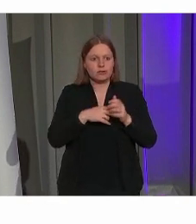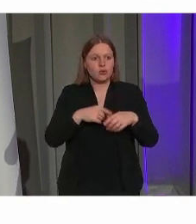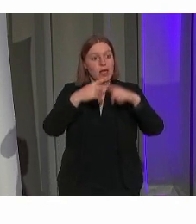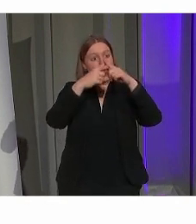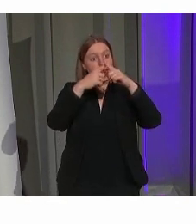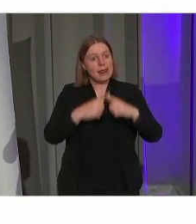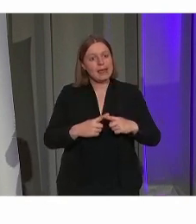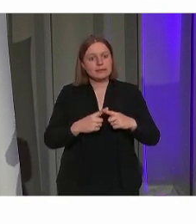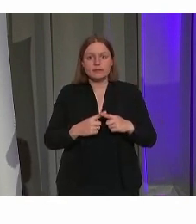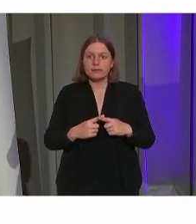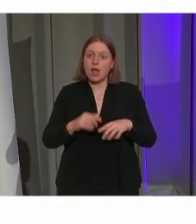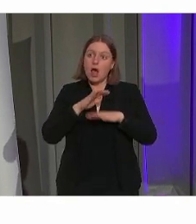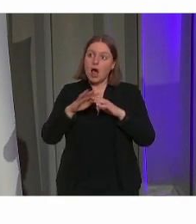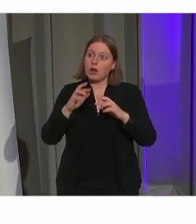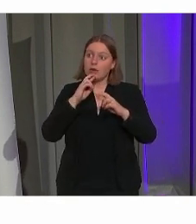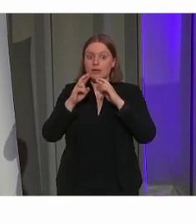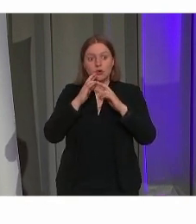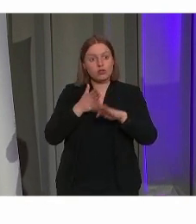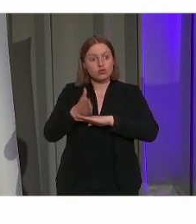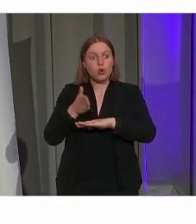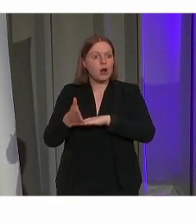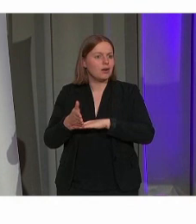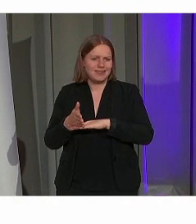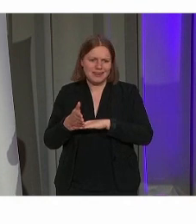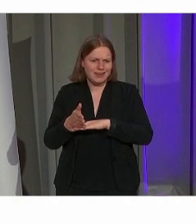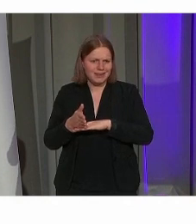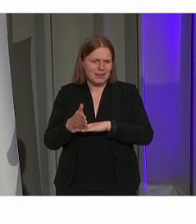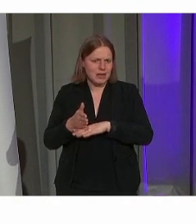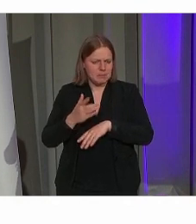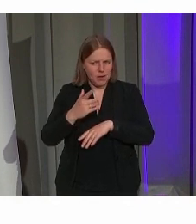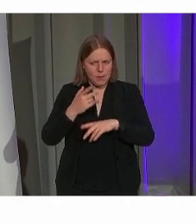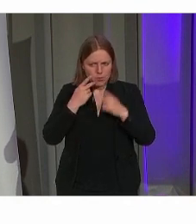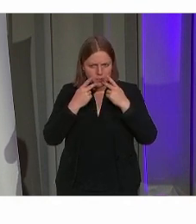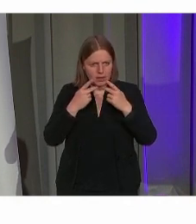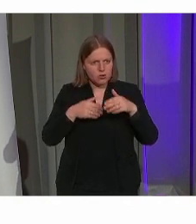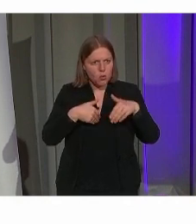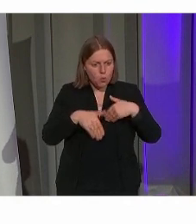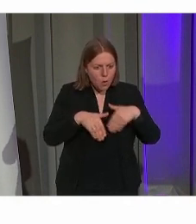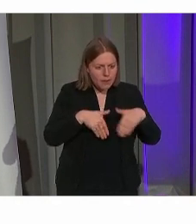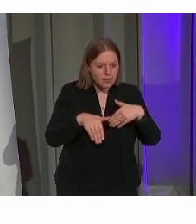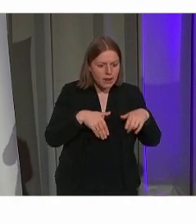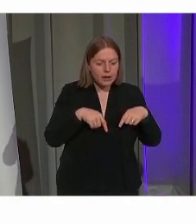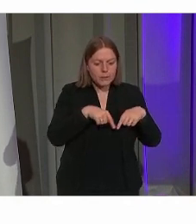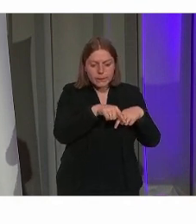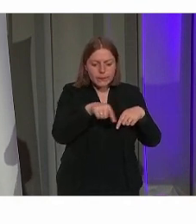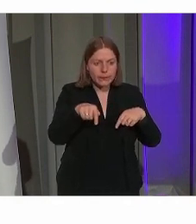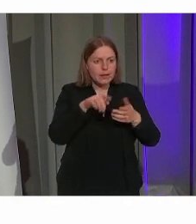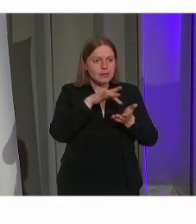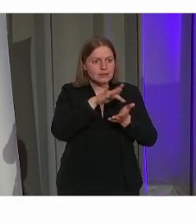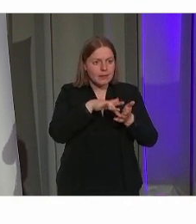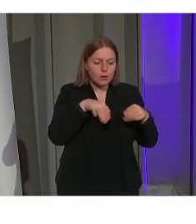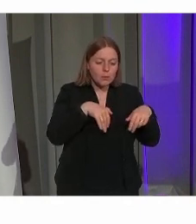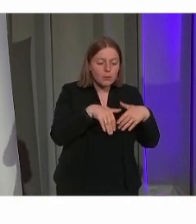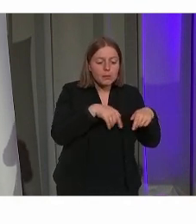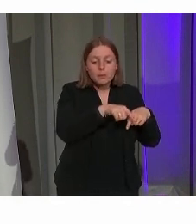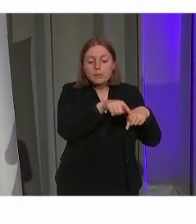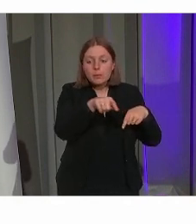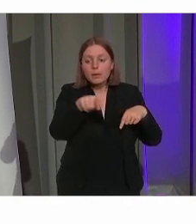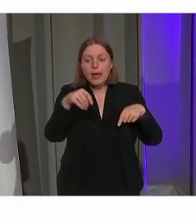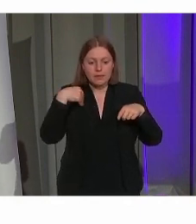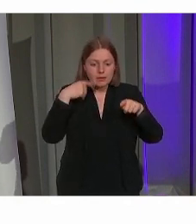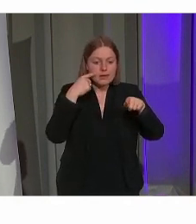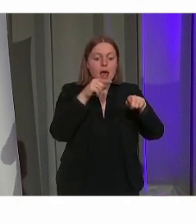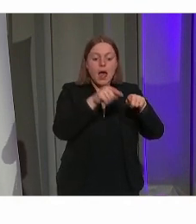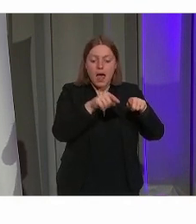toegankelijke restaurants, maar wel vertrekkende vanuit een wandeling in onze binnenstad. En daar de ankerpunten